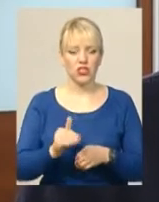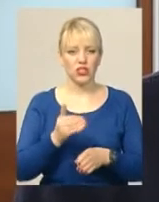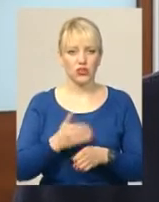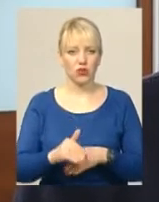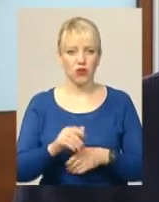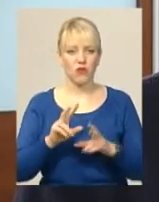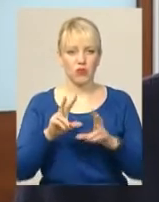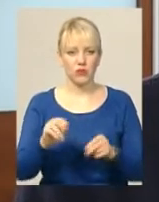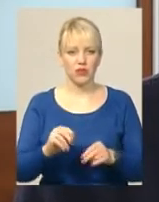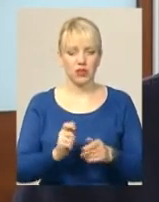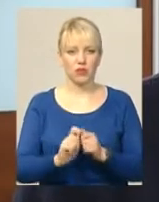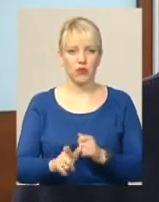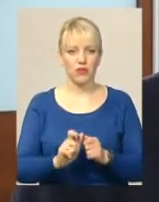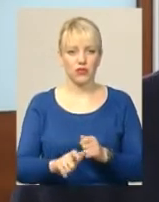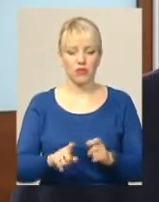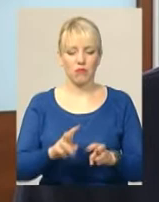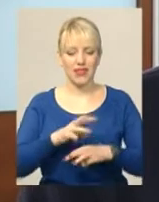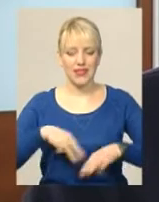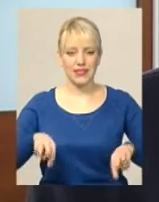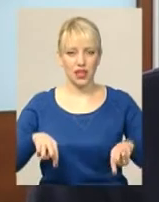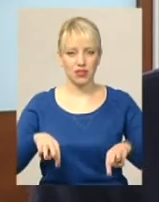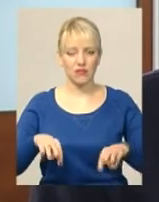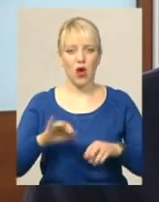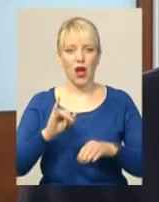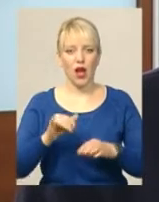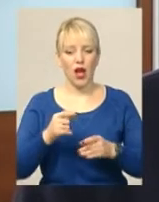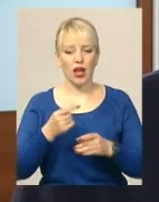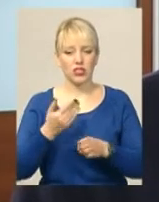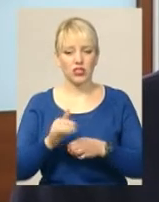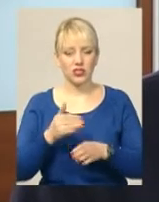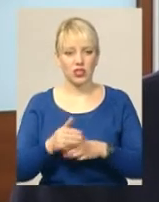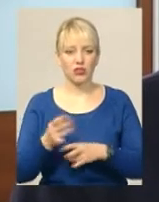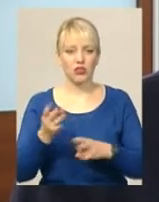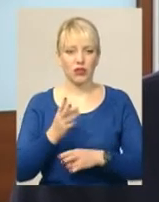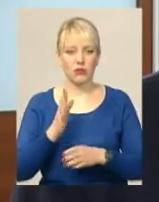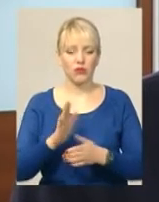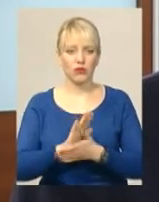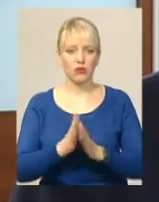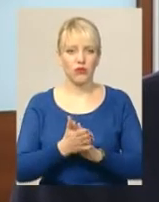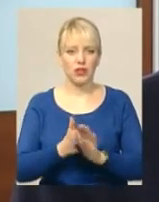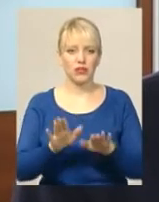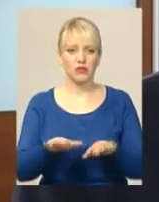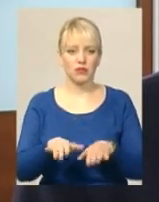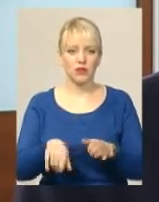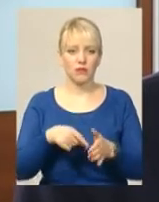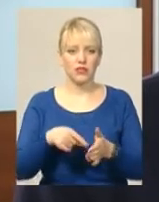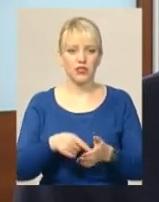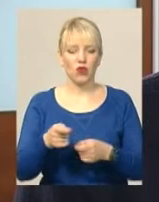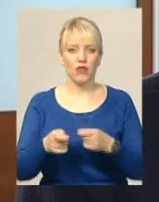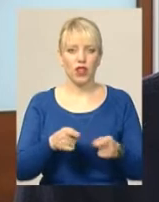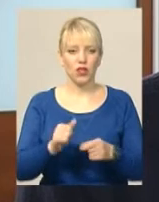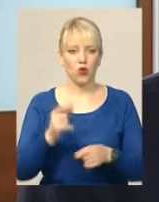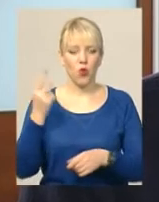обіцяю профінансувати міністерство, частина прийдеться, так би мовити, домовлятися з місцевою, міською владою, з